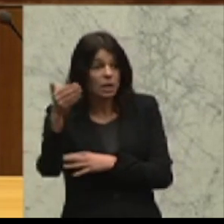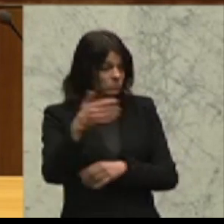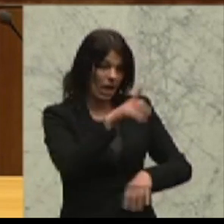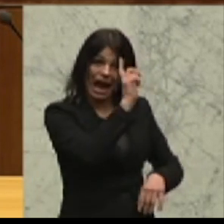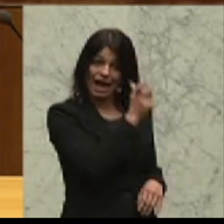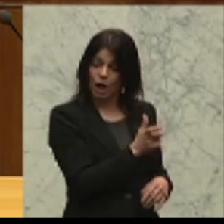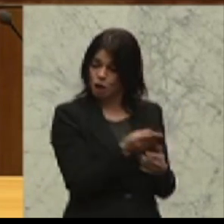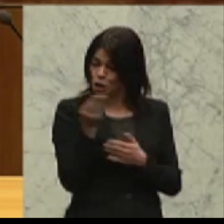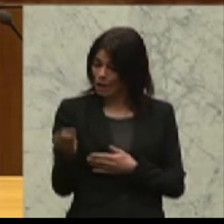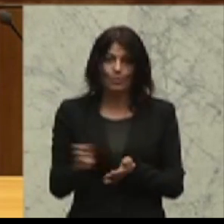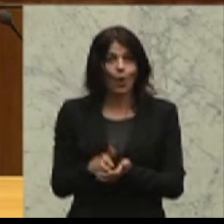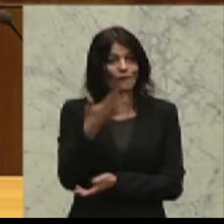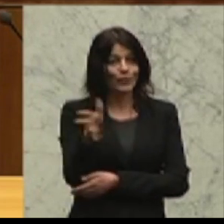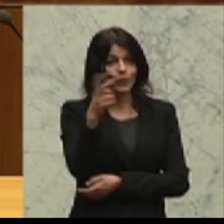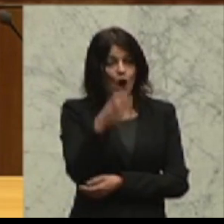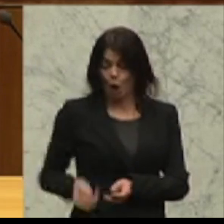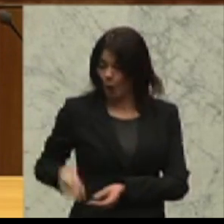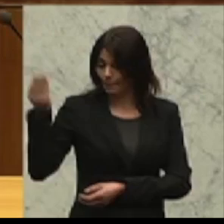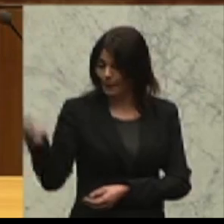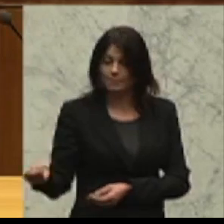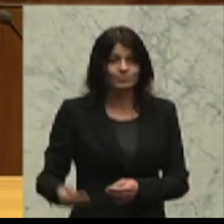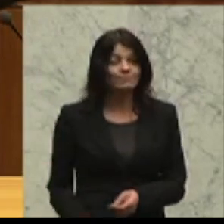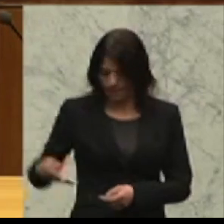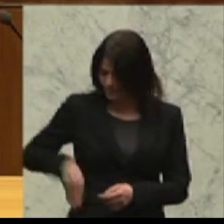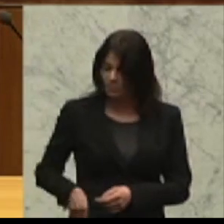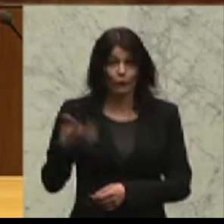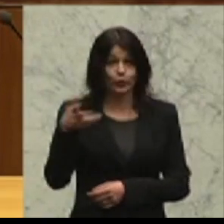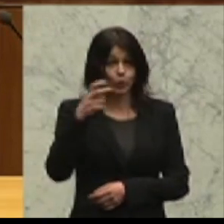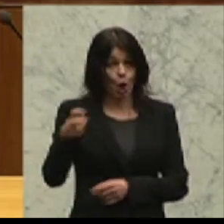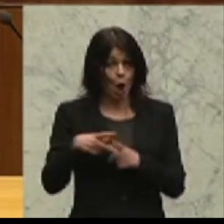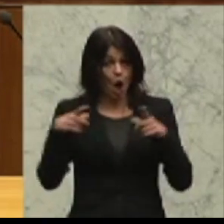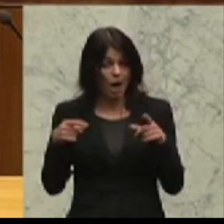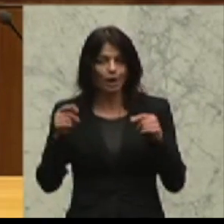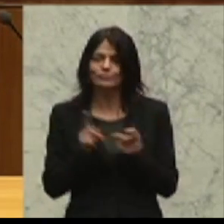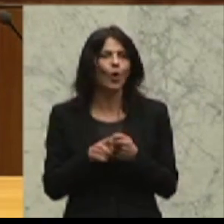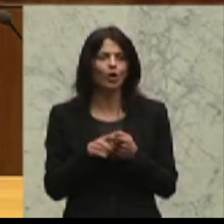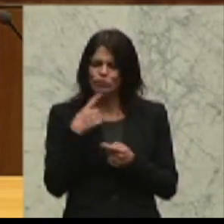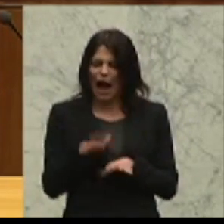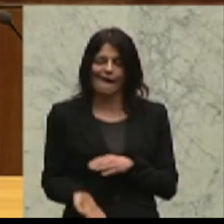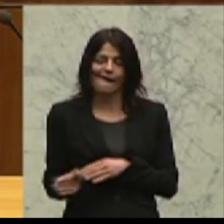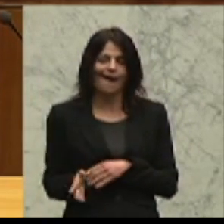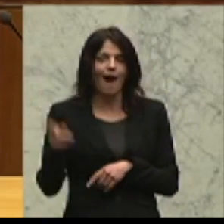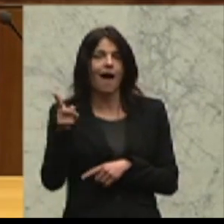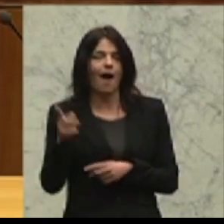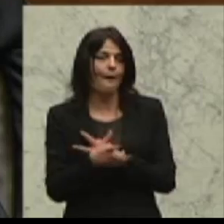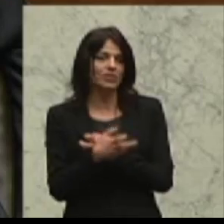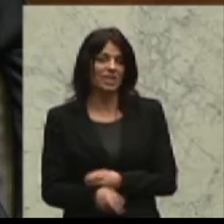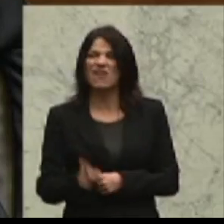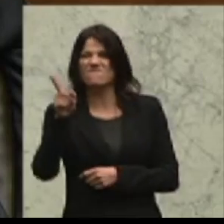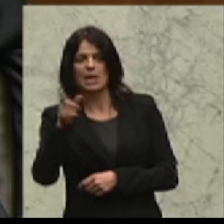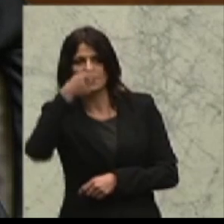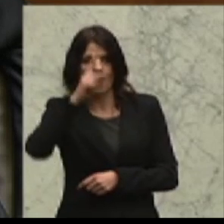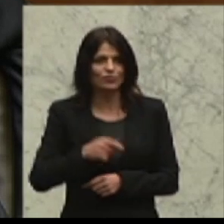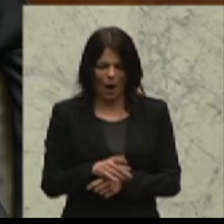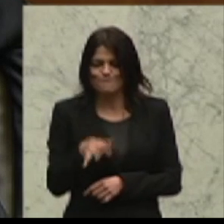einen 500-Euro-Schein. Und mit diesem 500-Euro-Schein unter Aussicht, fortzweiter nach Österreich, fortzweiter nach Deutschland, dort werdet ihr